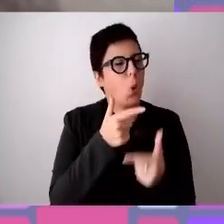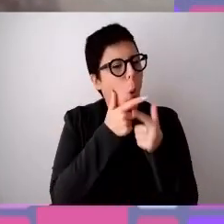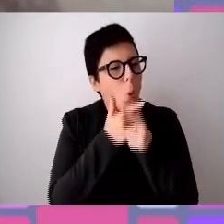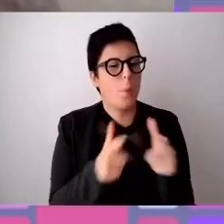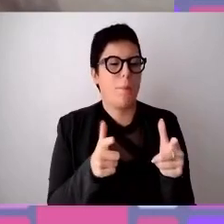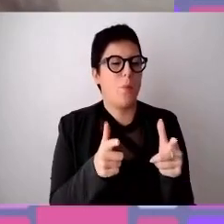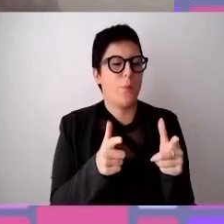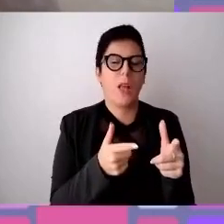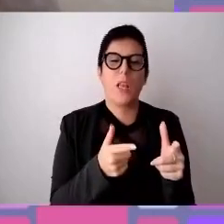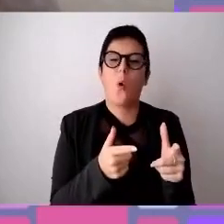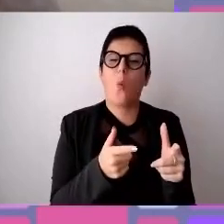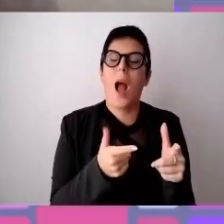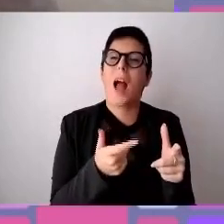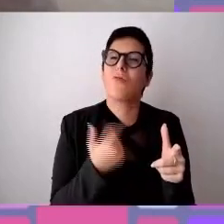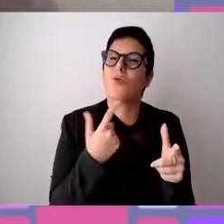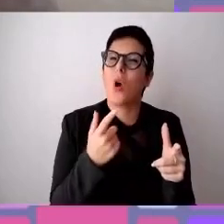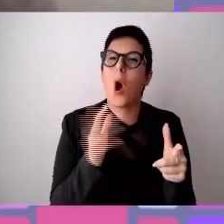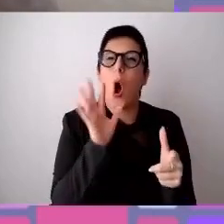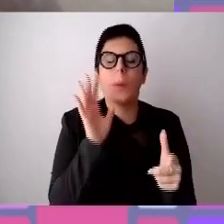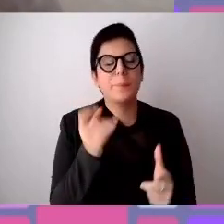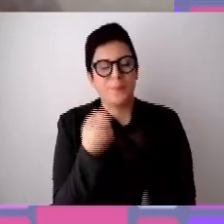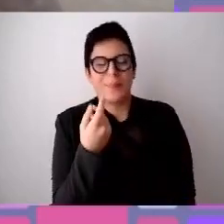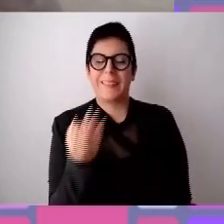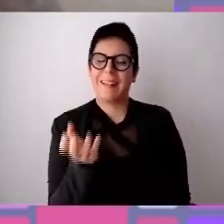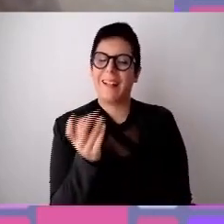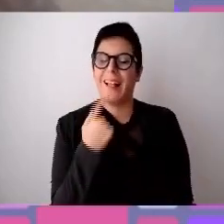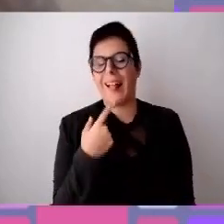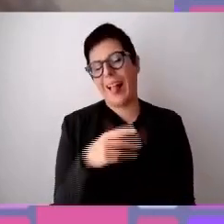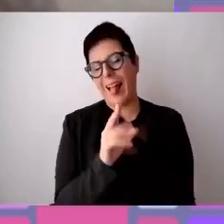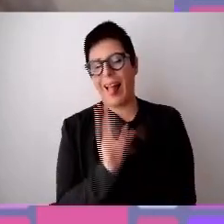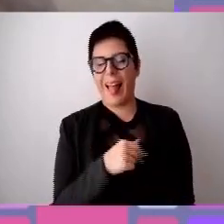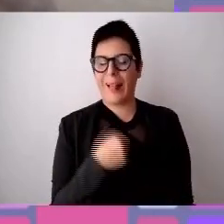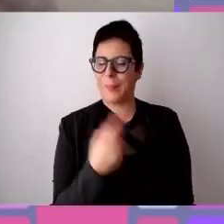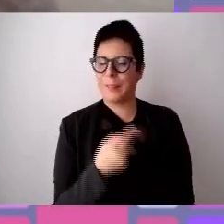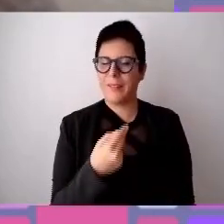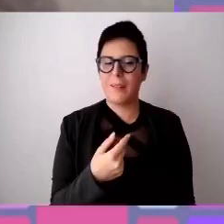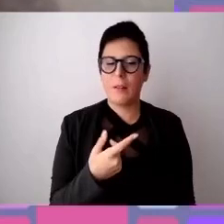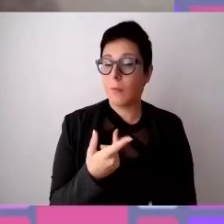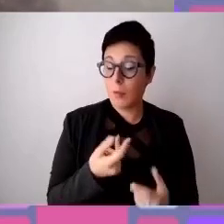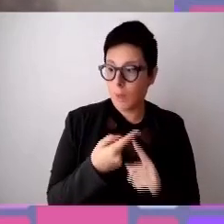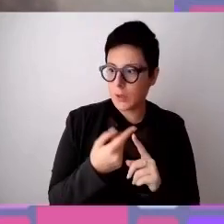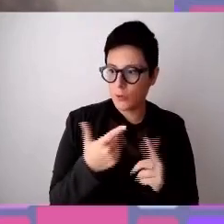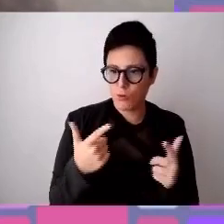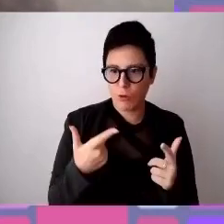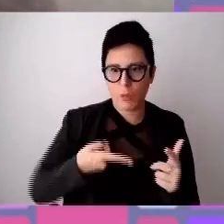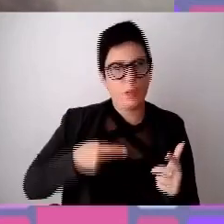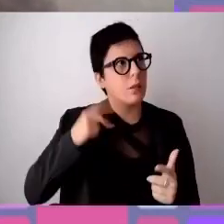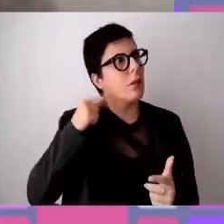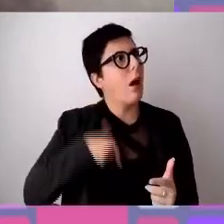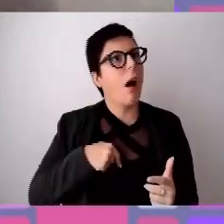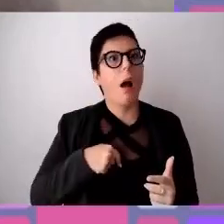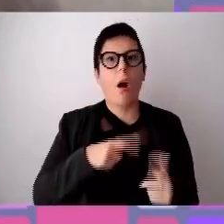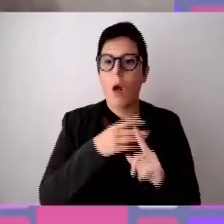e anche delle allusioni non positive al fatto di essere LGBT che creano comunque una condizione di